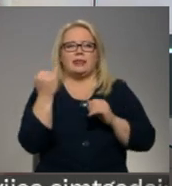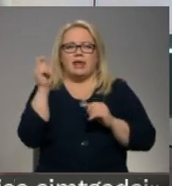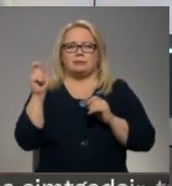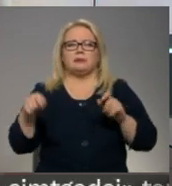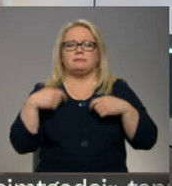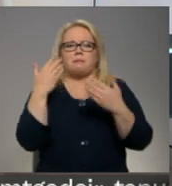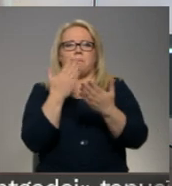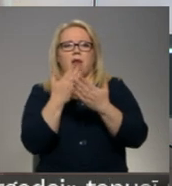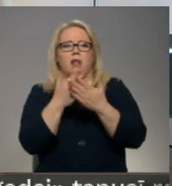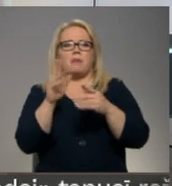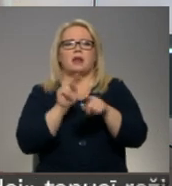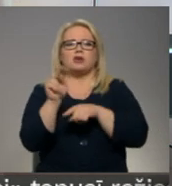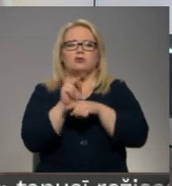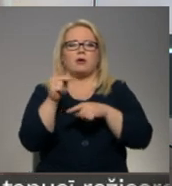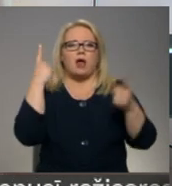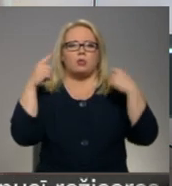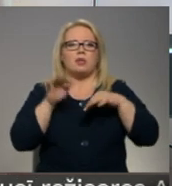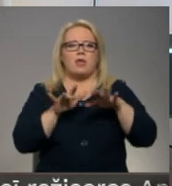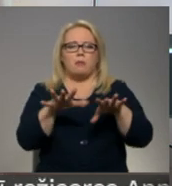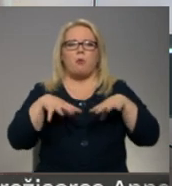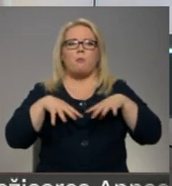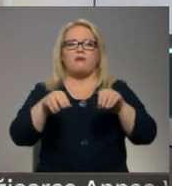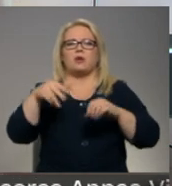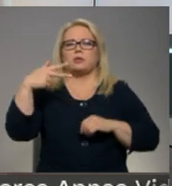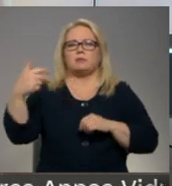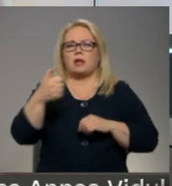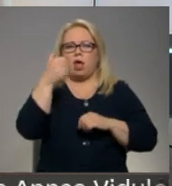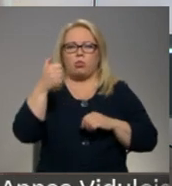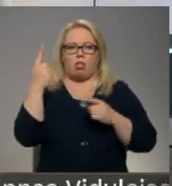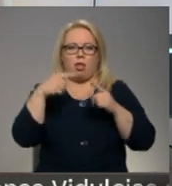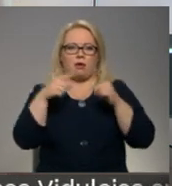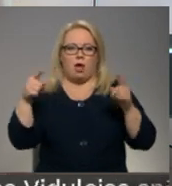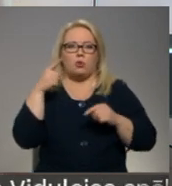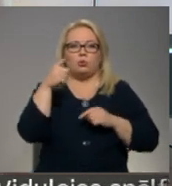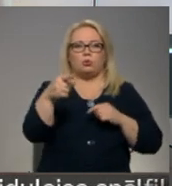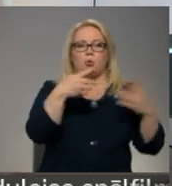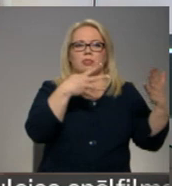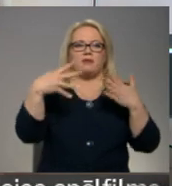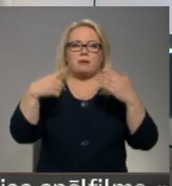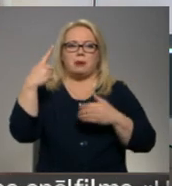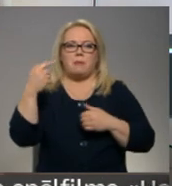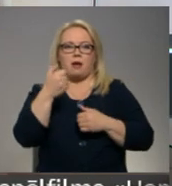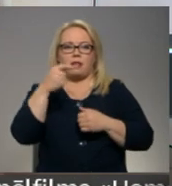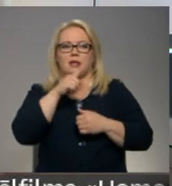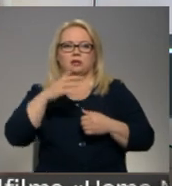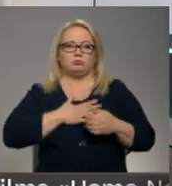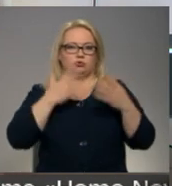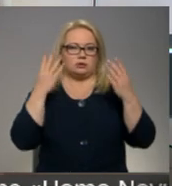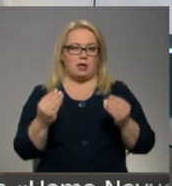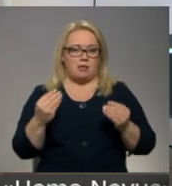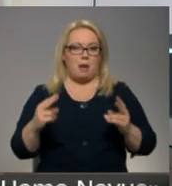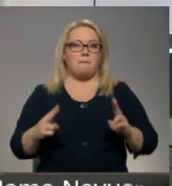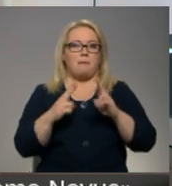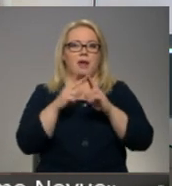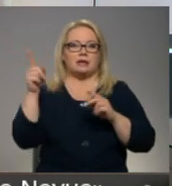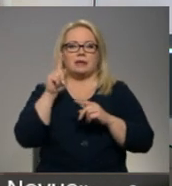radošo darbību un paveikto apmēram 30 gadu laikā no 1991. gada līdz mūsdienām. Parīzē atrodas